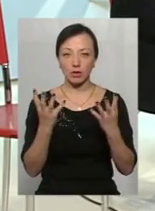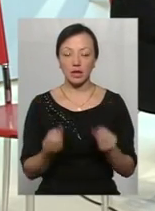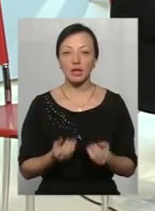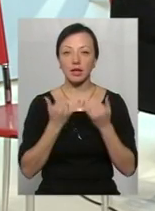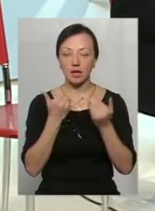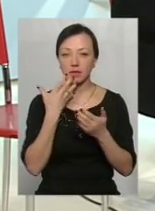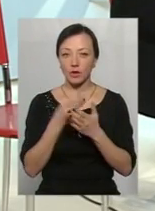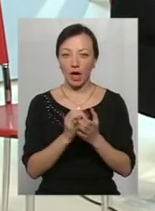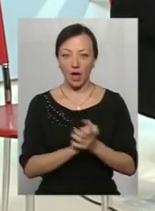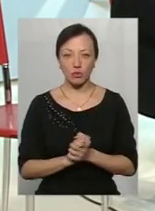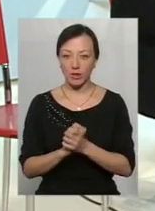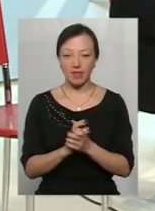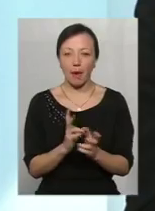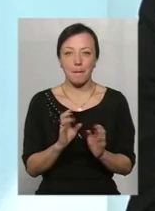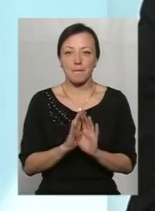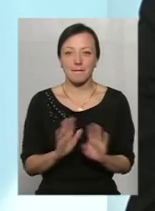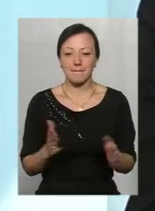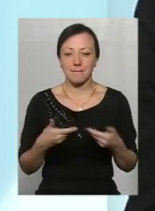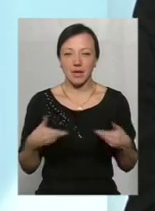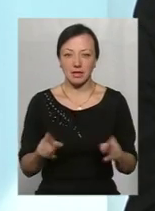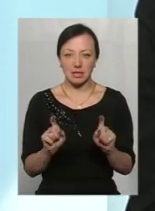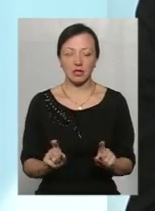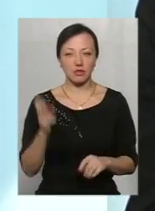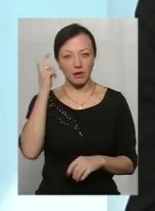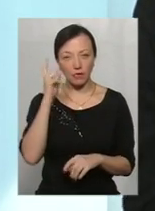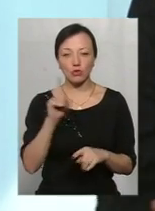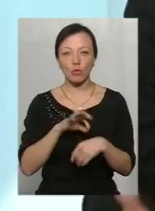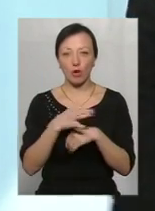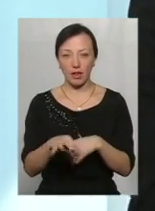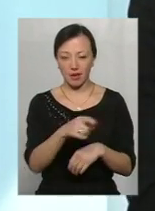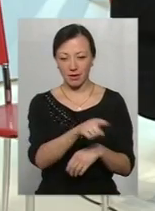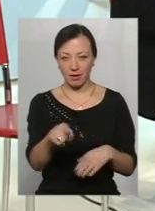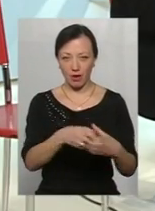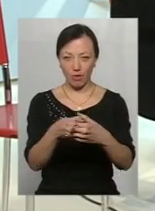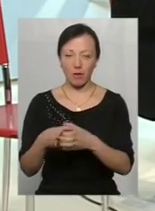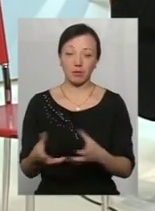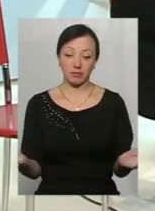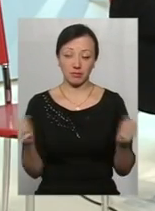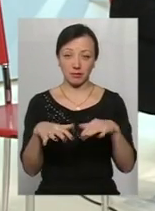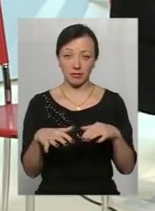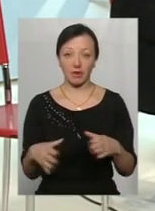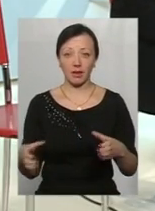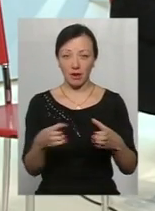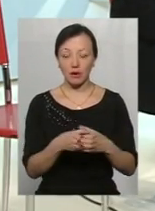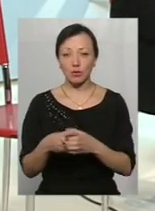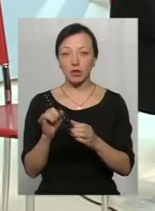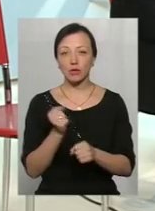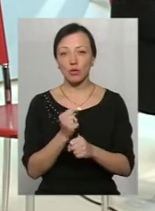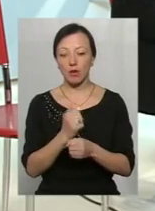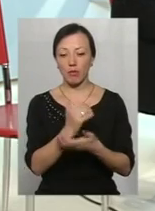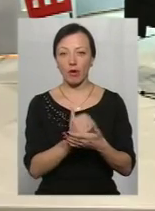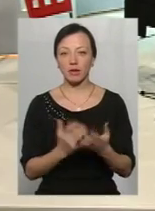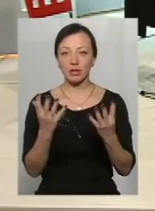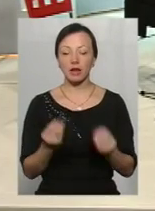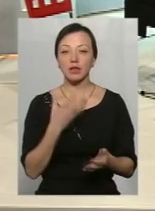асоціації. Не ми сидячи в Києві маємо писати, що болить громади, вони зберуться разом і зроблять порядок